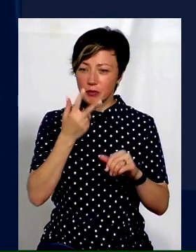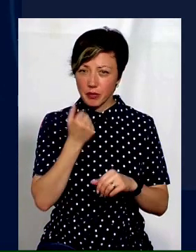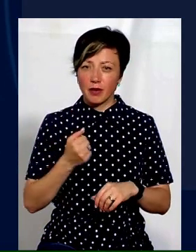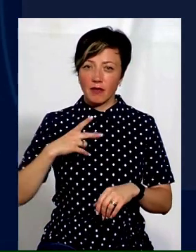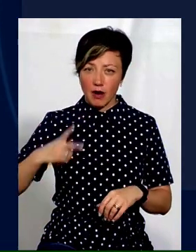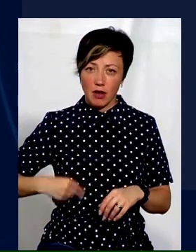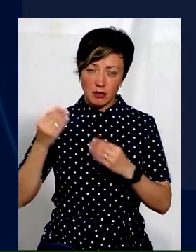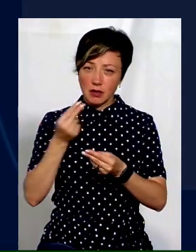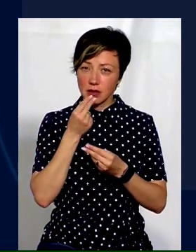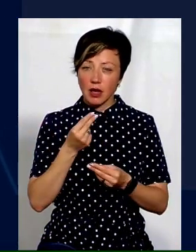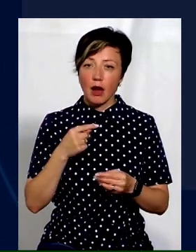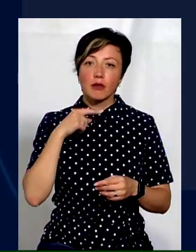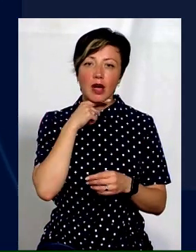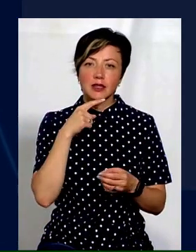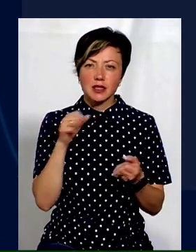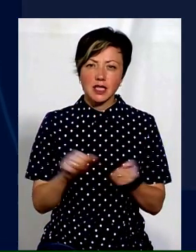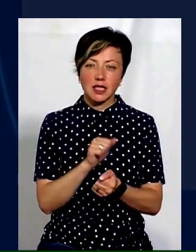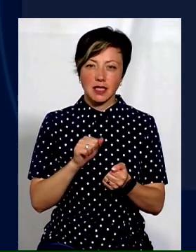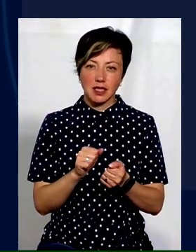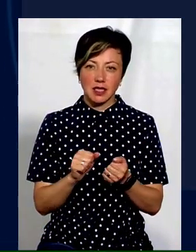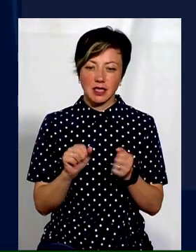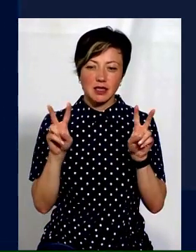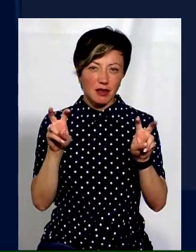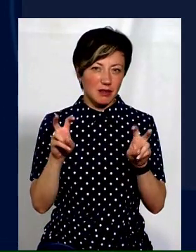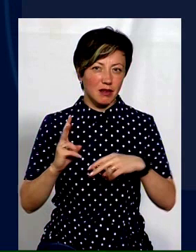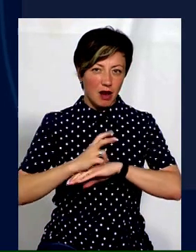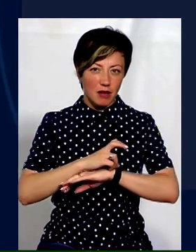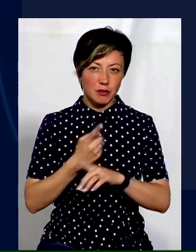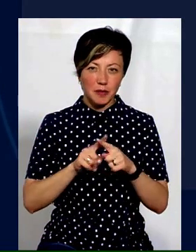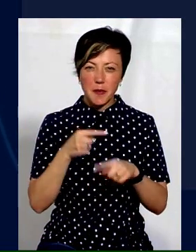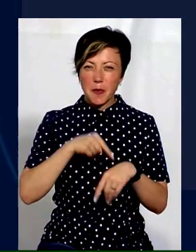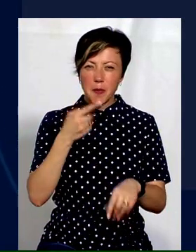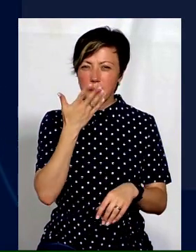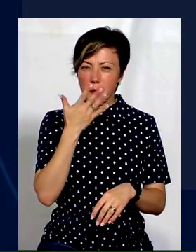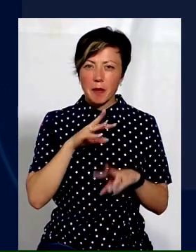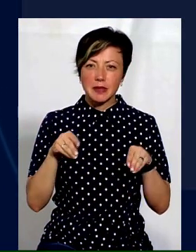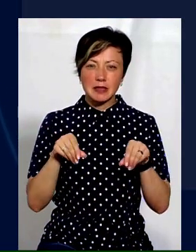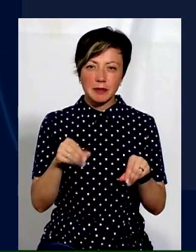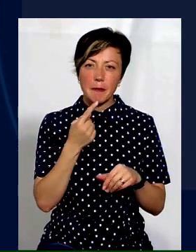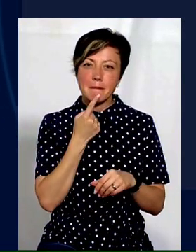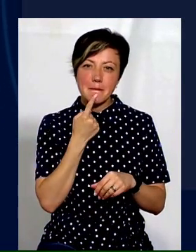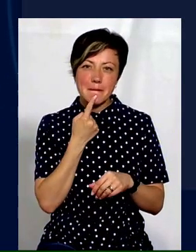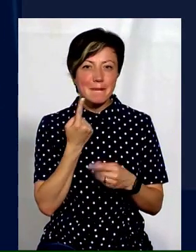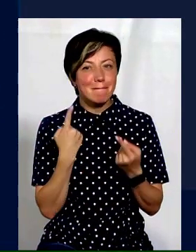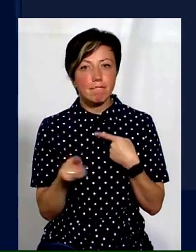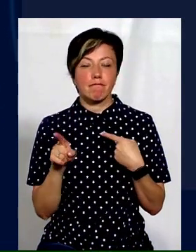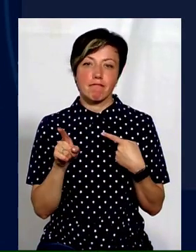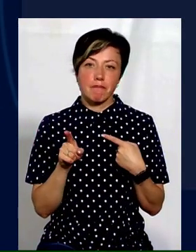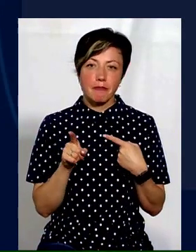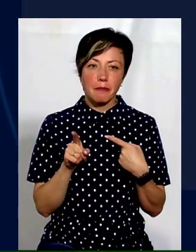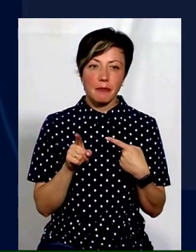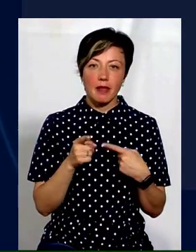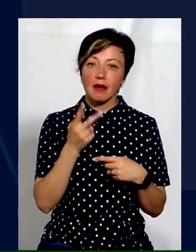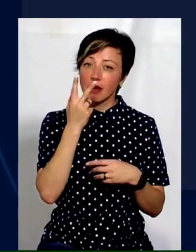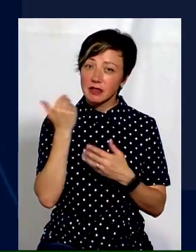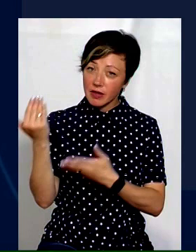більший, але там м'ясо значно жорсткіше. Воно відчувається такою землею, важко працюватися м'ясом по смакових якостях, але вони так звикли.